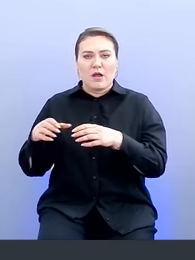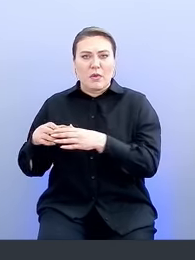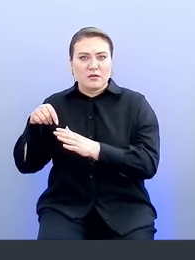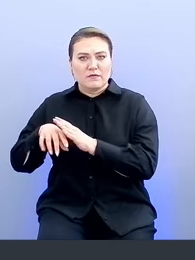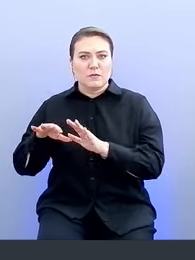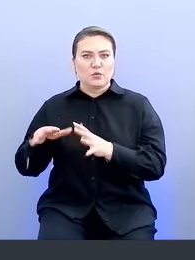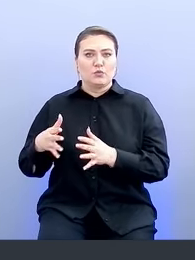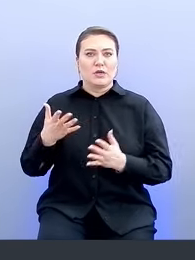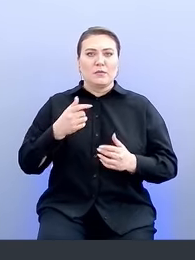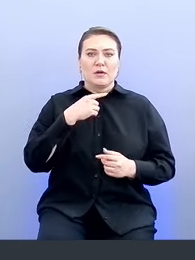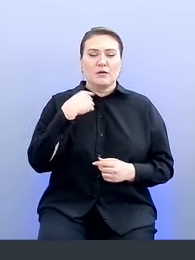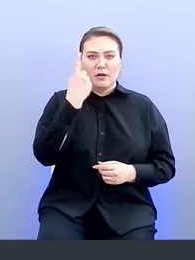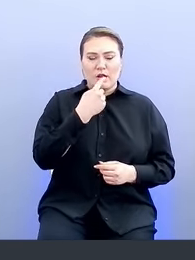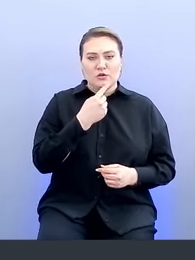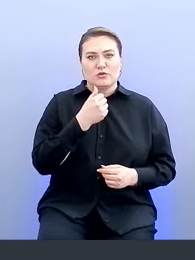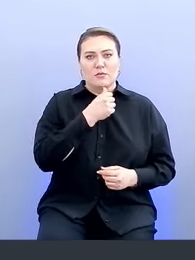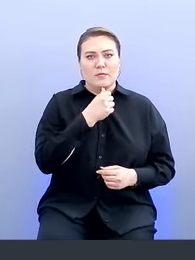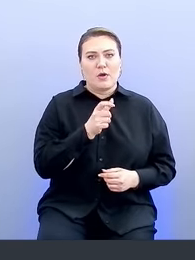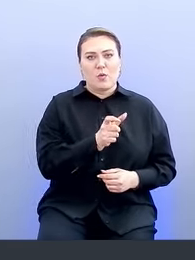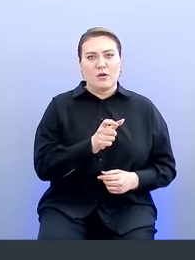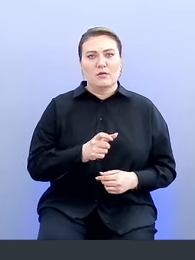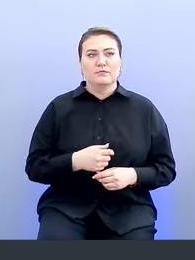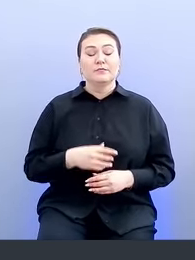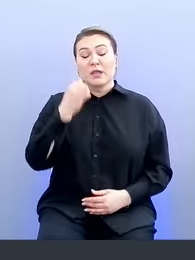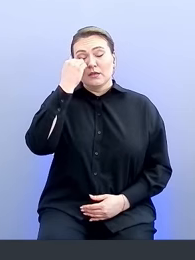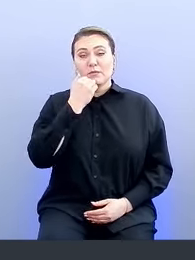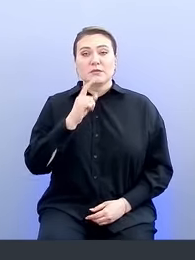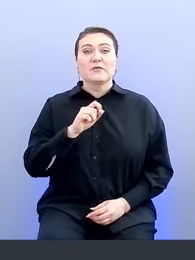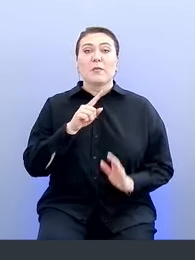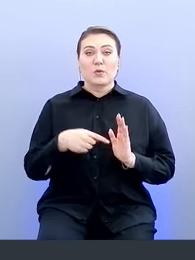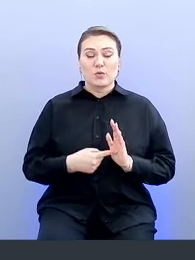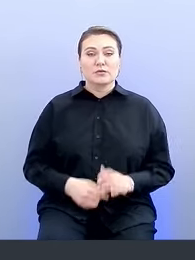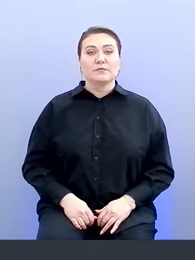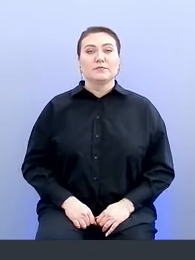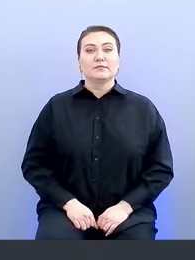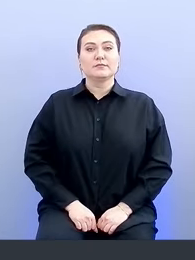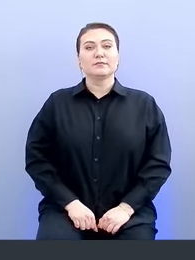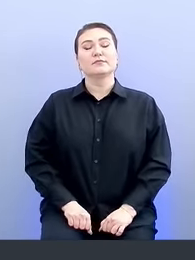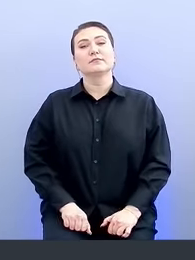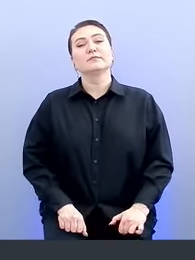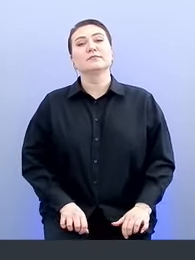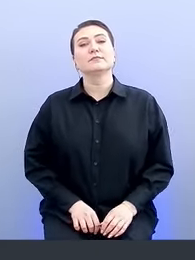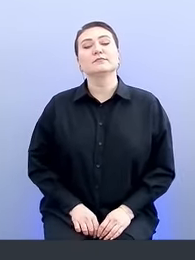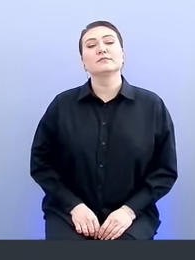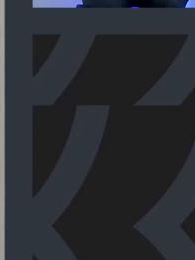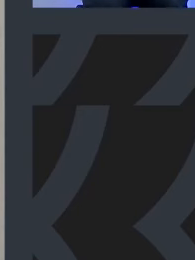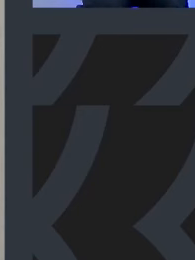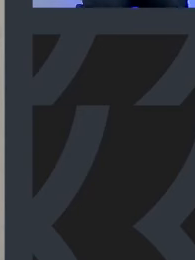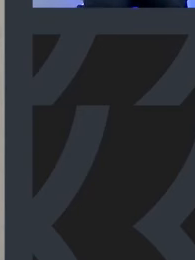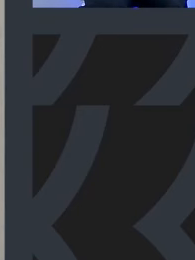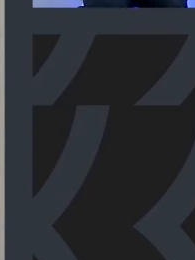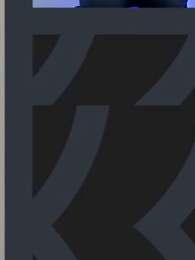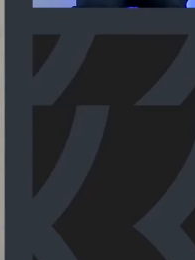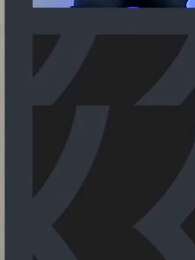компании, либо личные пароли? Спасибо за вопрос. Он такой, наверное, немножечко даже философский, потому